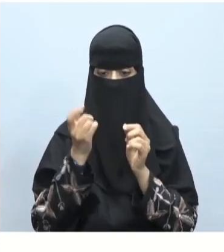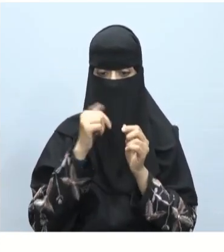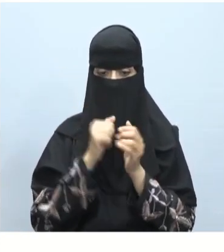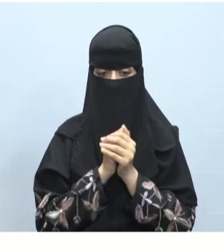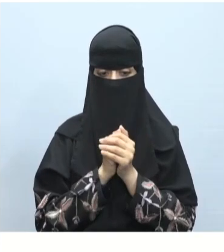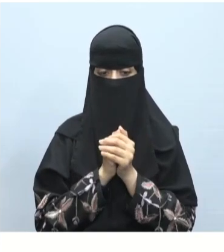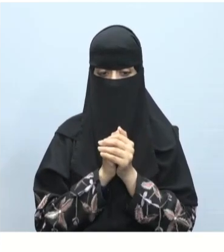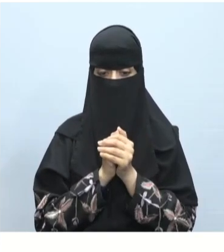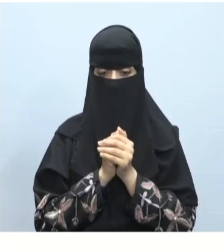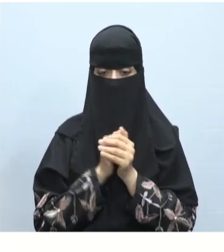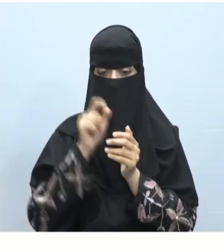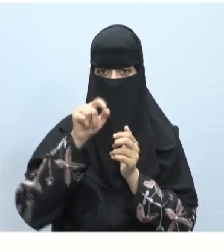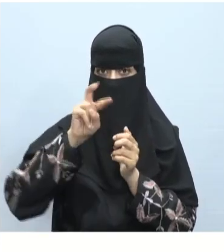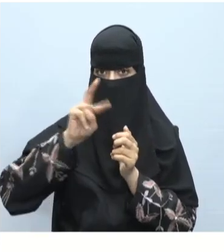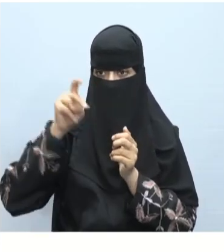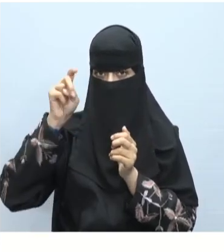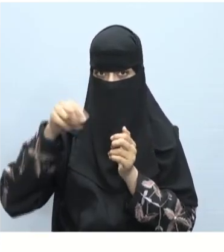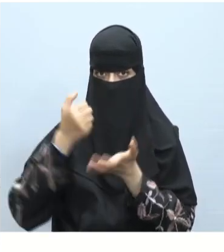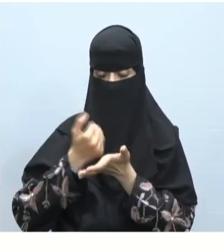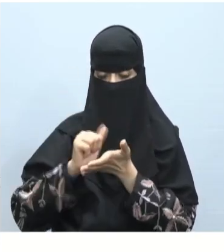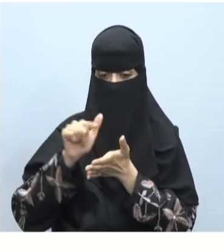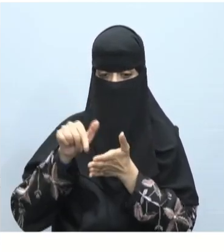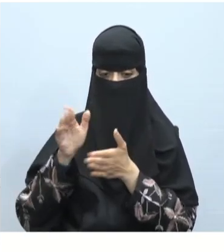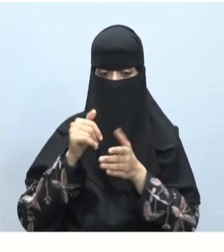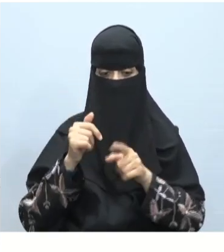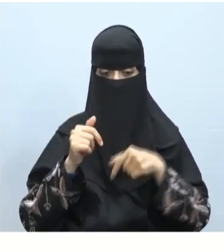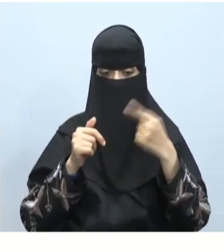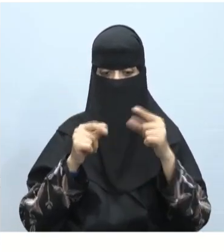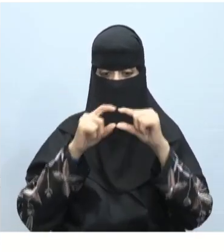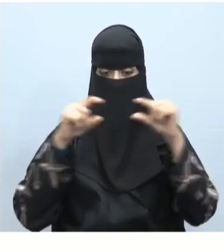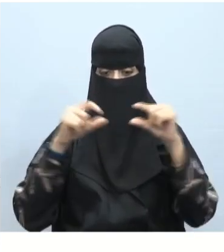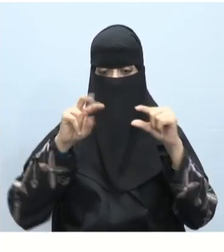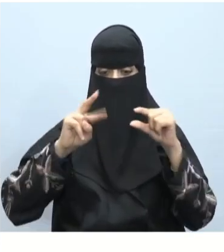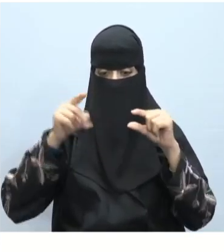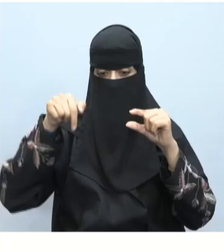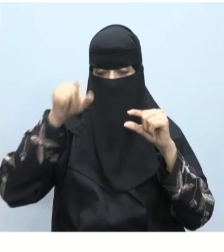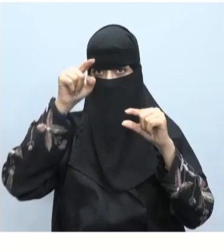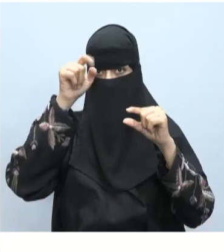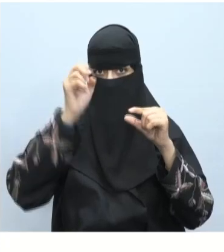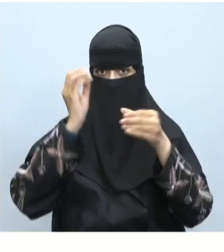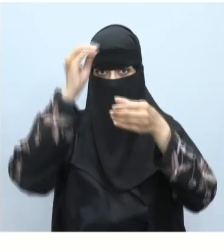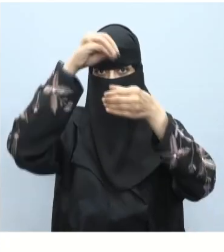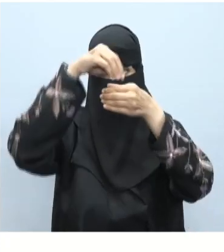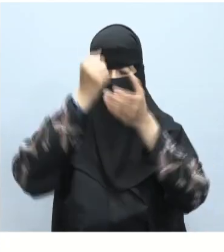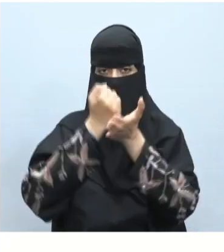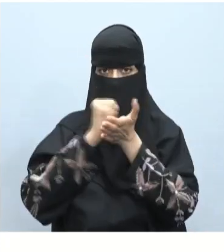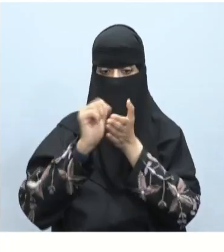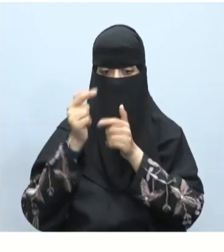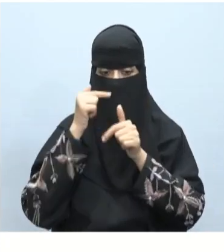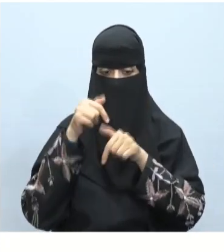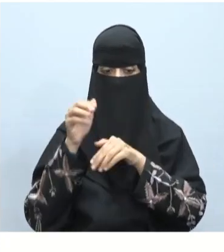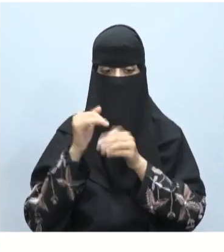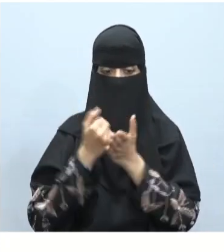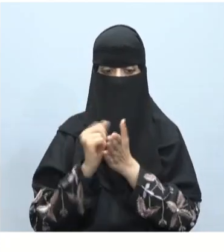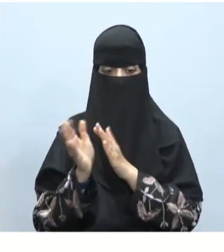وحذف العناصر نحدد النص الذي نريد حذفه بعد ذلك نضغط على زر إزالة remove وسيتم